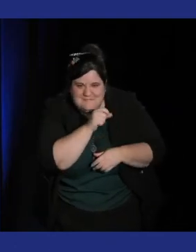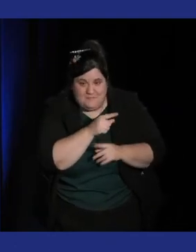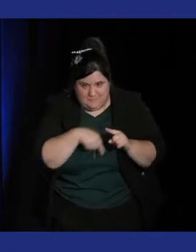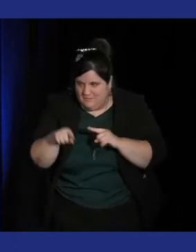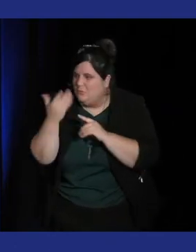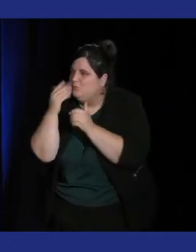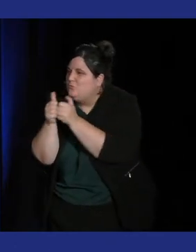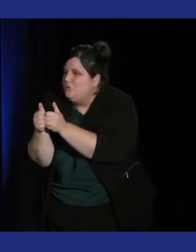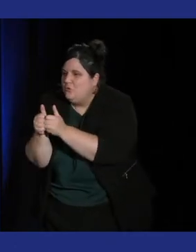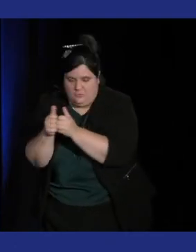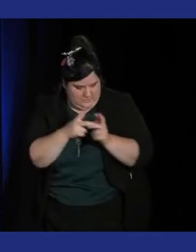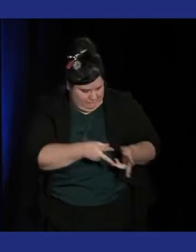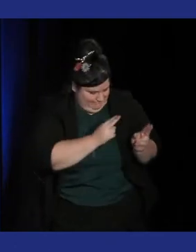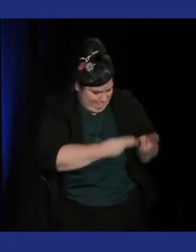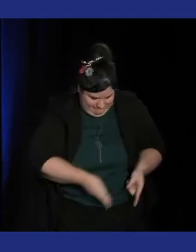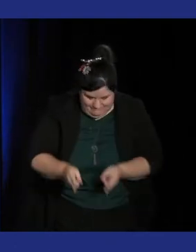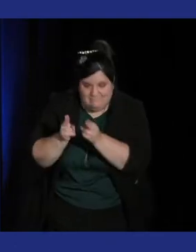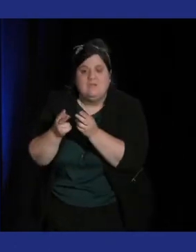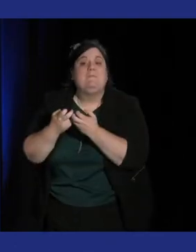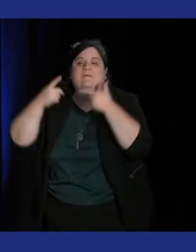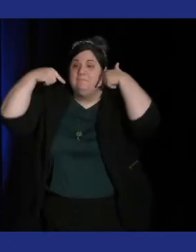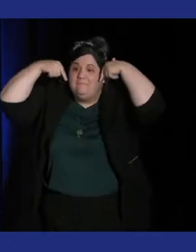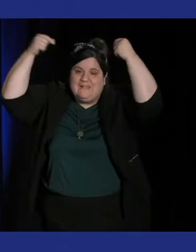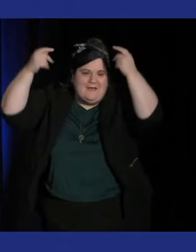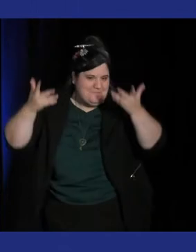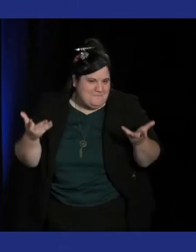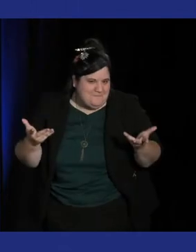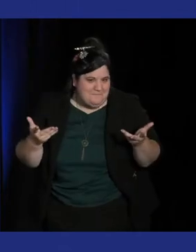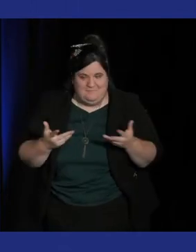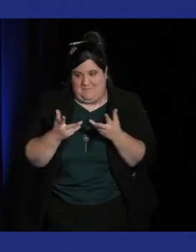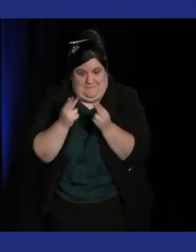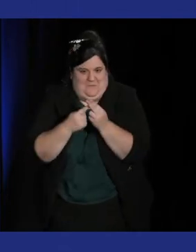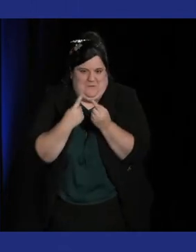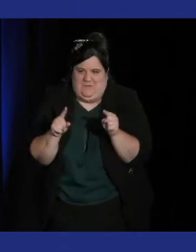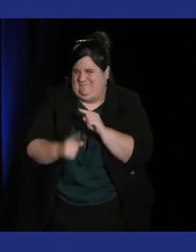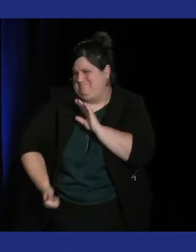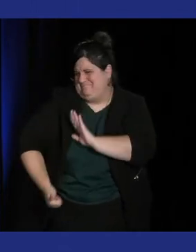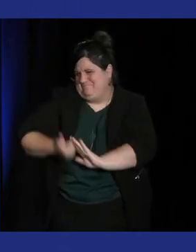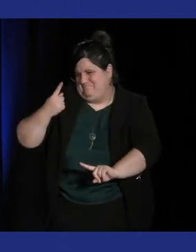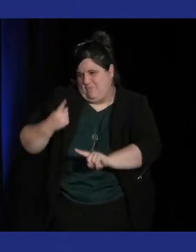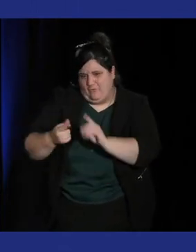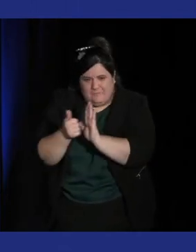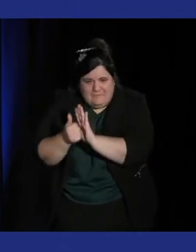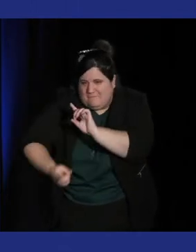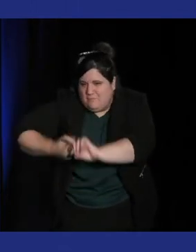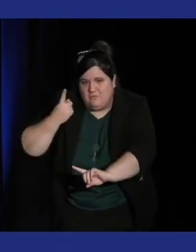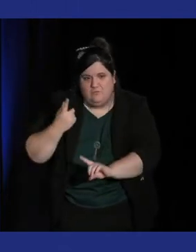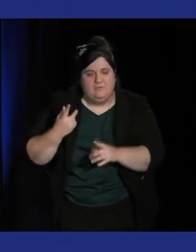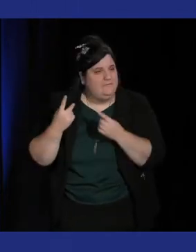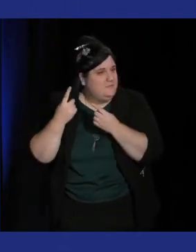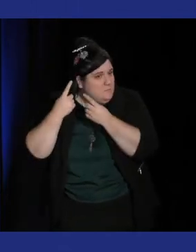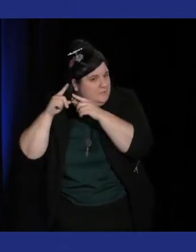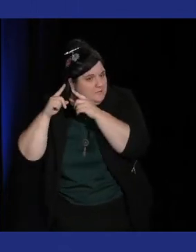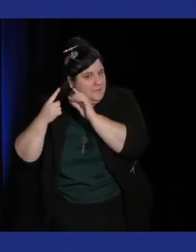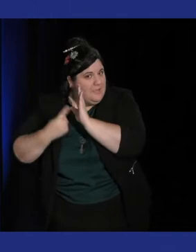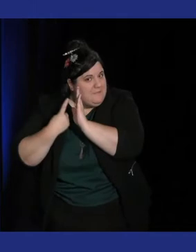je me tourne vers Antoine on va citer Zelda à un moment et les séquences de musiques dans Zelda sont très importantes et ça devient un gimmick de gameplay qui